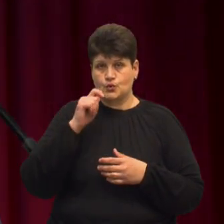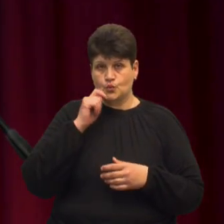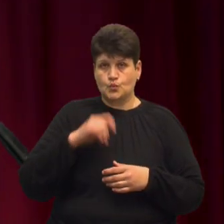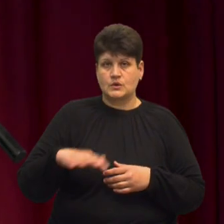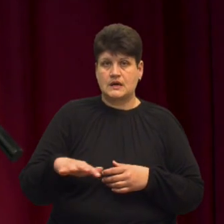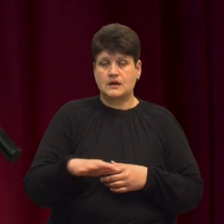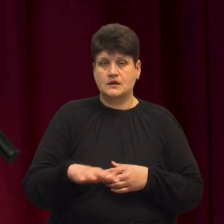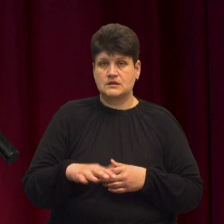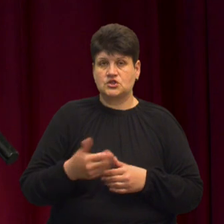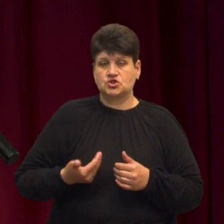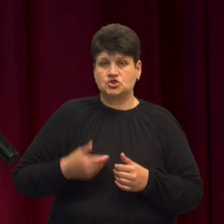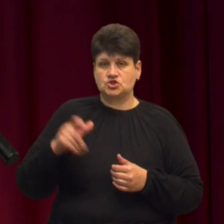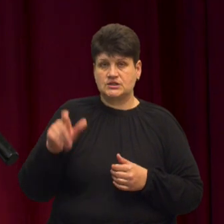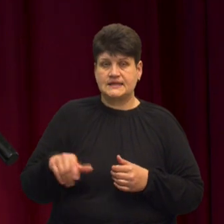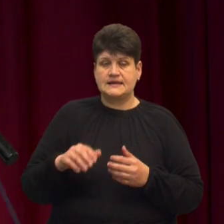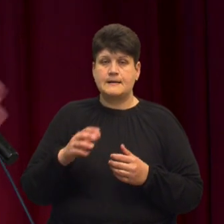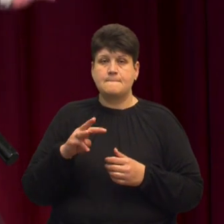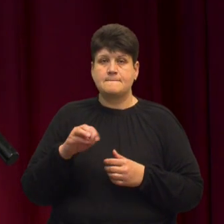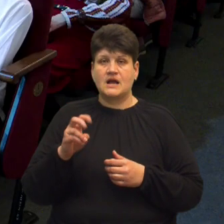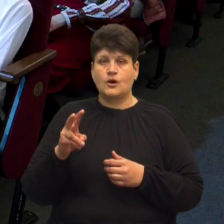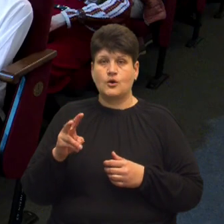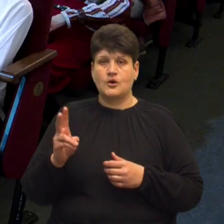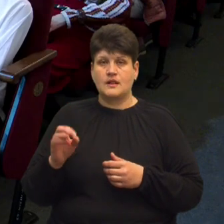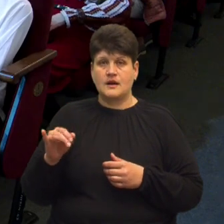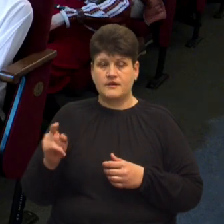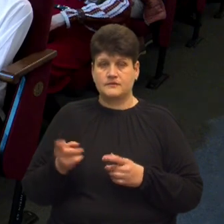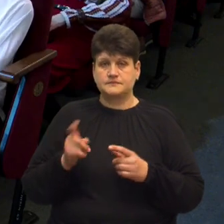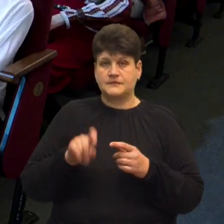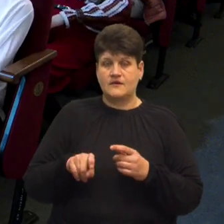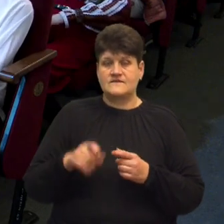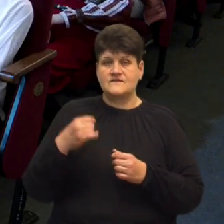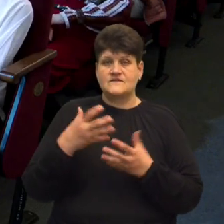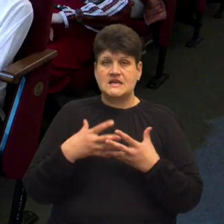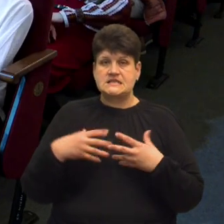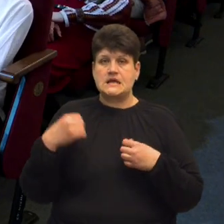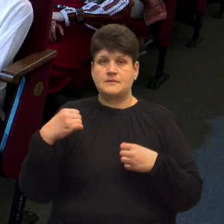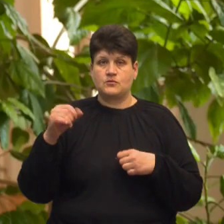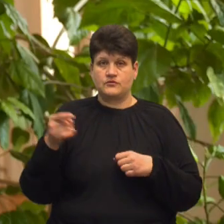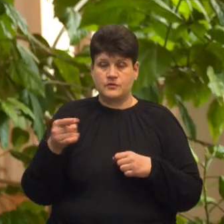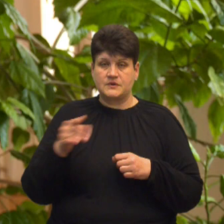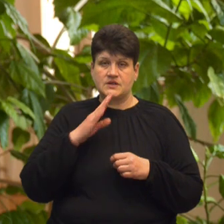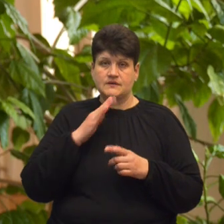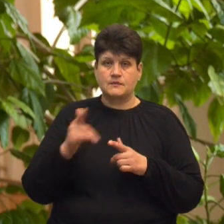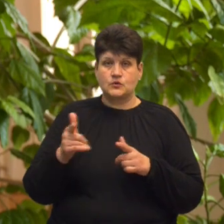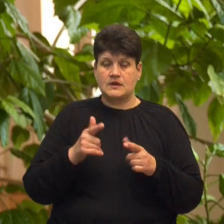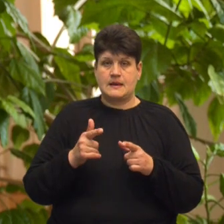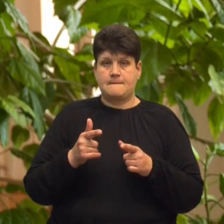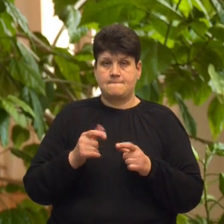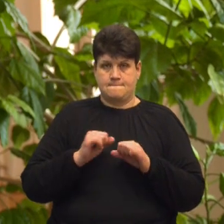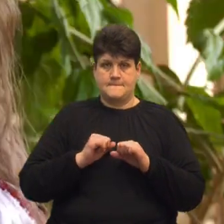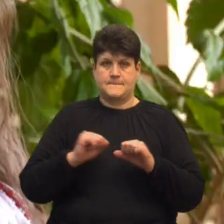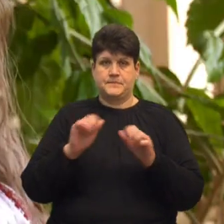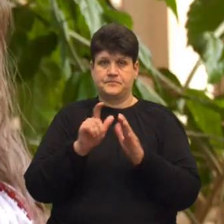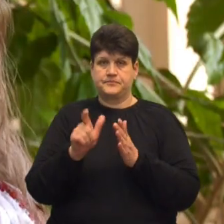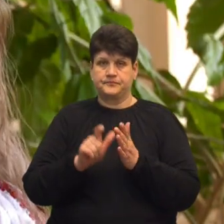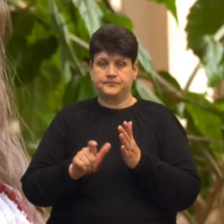Жителька Миколаєва Юлія Хмельницька долучилась до концерту «Весна переможна» у Тернополі. Дівчина підготувала патріотичну композицію. Каже,